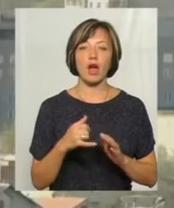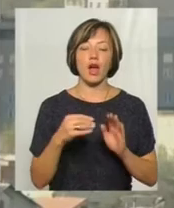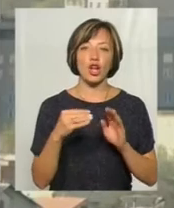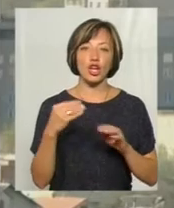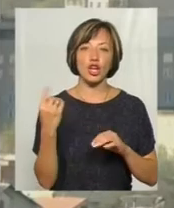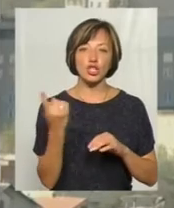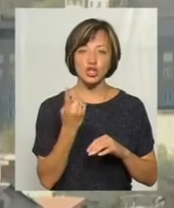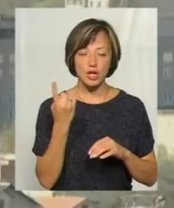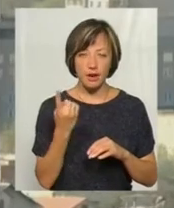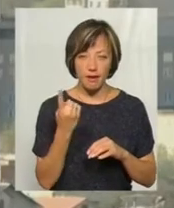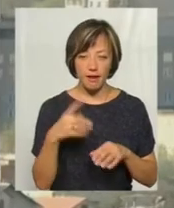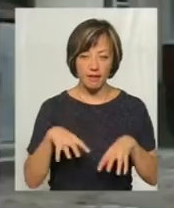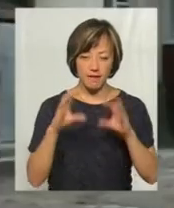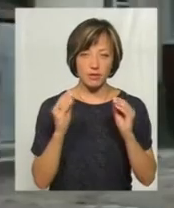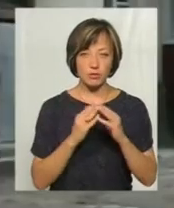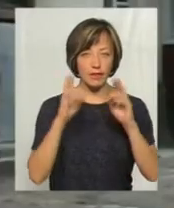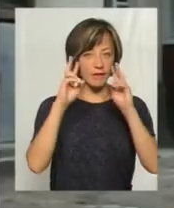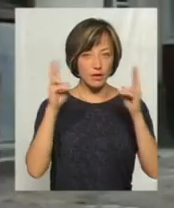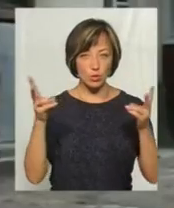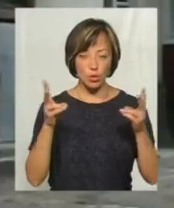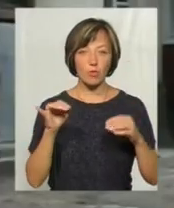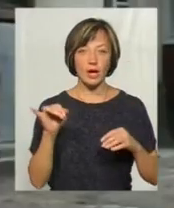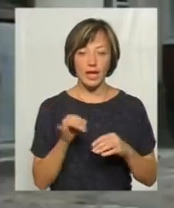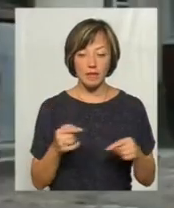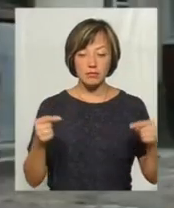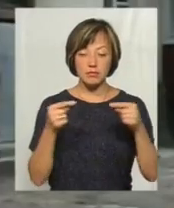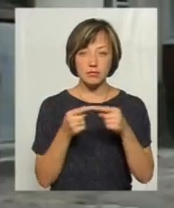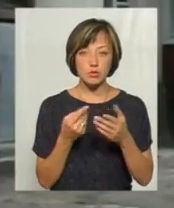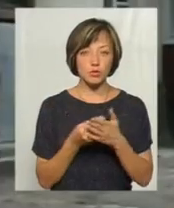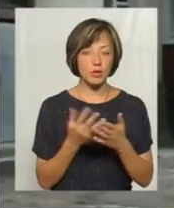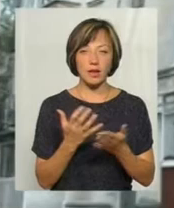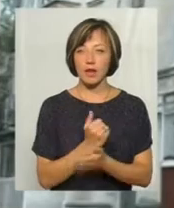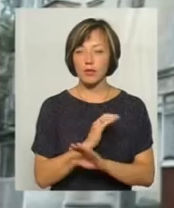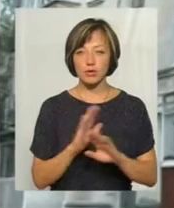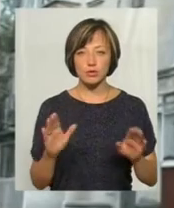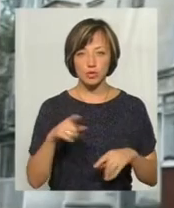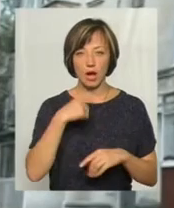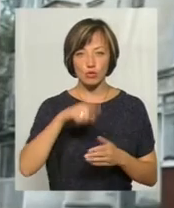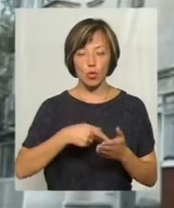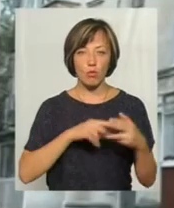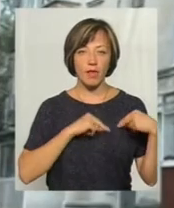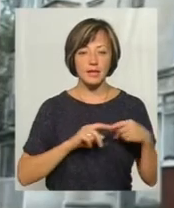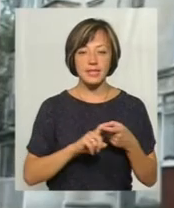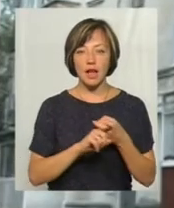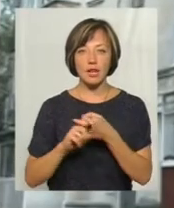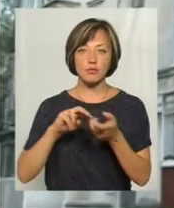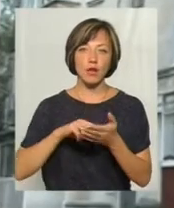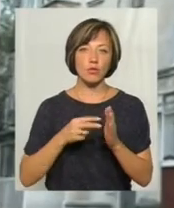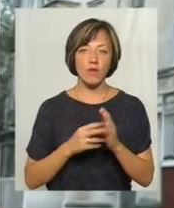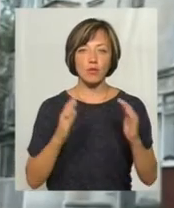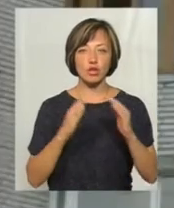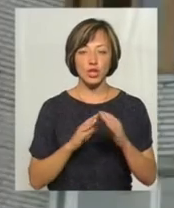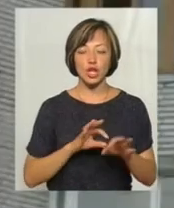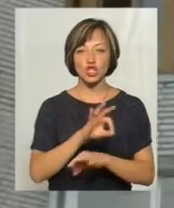лічильника краянам, поки невідомо. Та й вивезти однозначну цифру тут не вийде, кажуть комунальники. Все залежить від планування будинку,